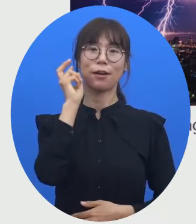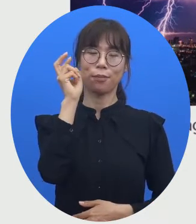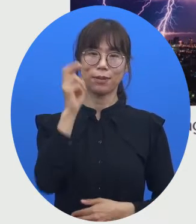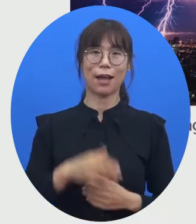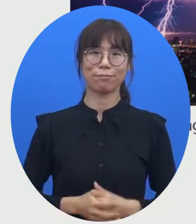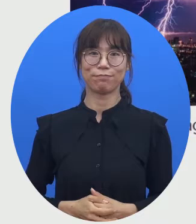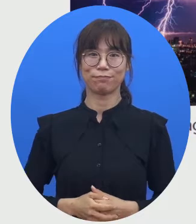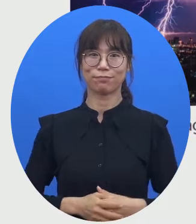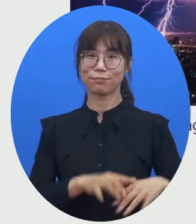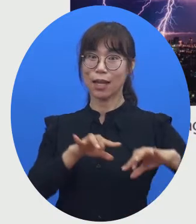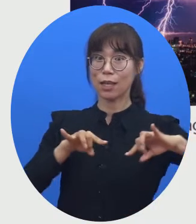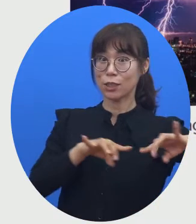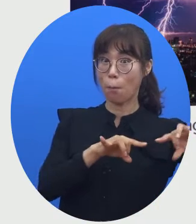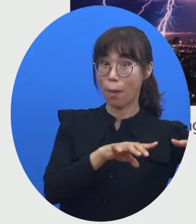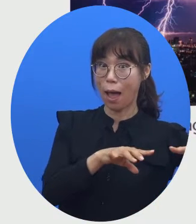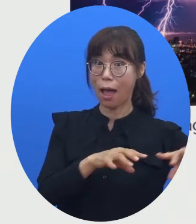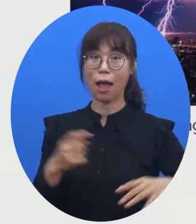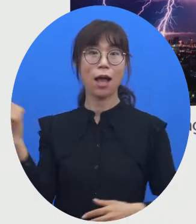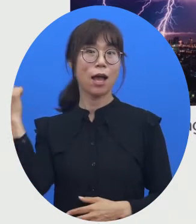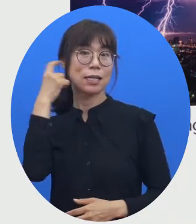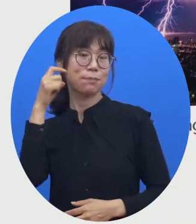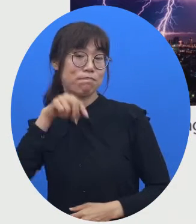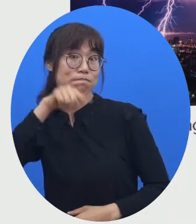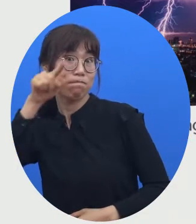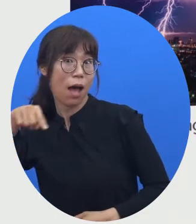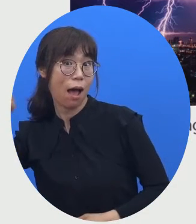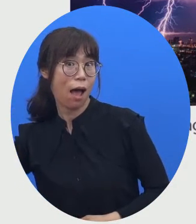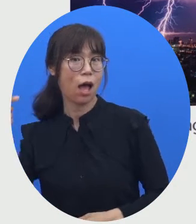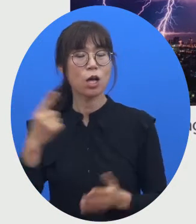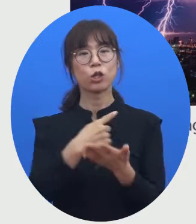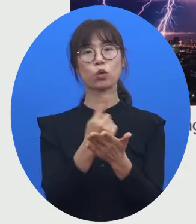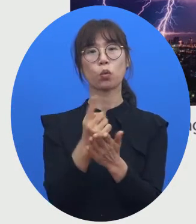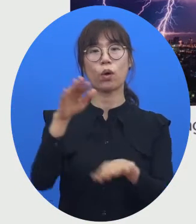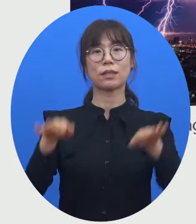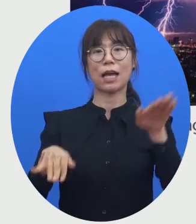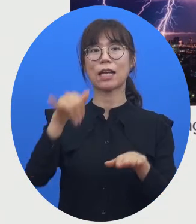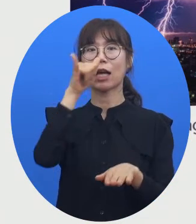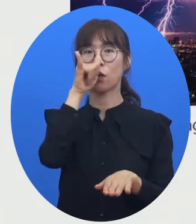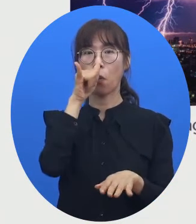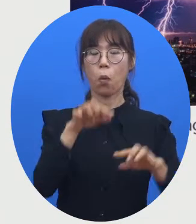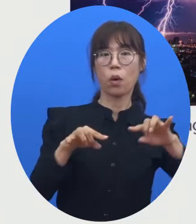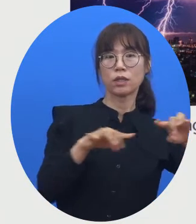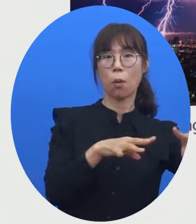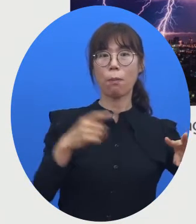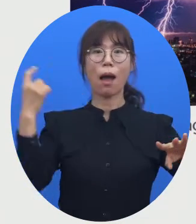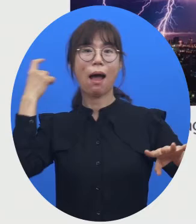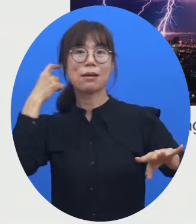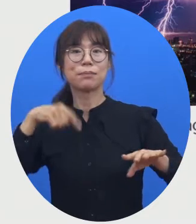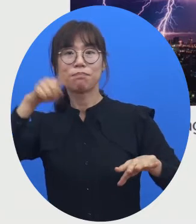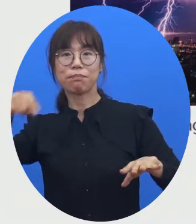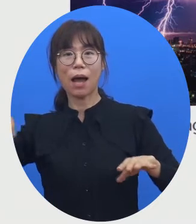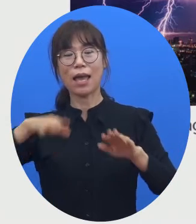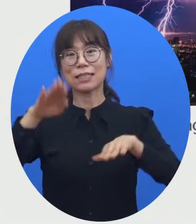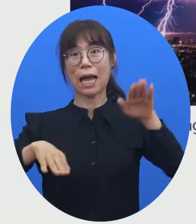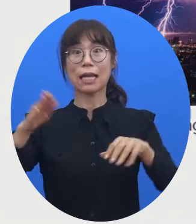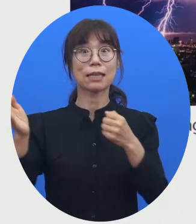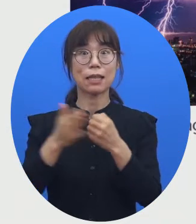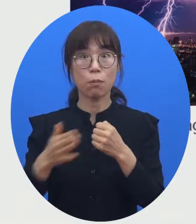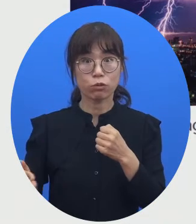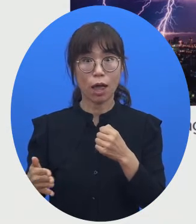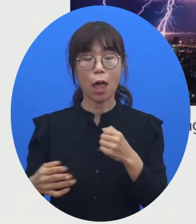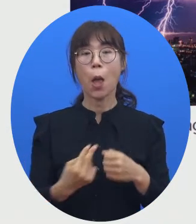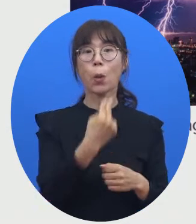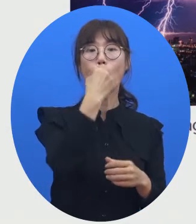속도의 차이가 있고 이 속도의 차이 때문에 사실은 공기 중에서 정보를 주고받을 때는 전파를